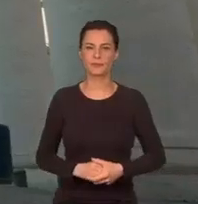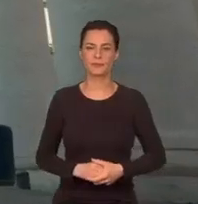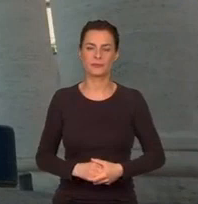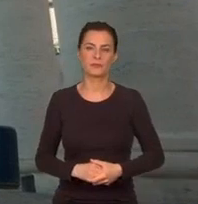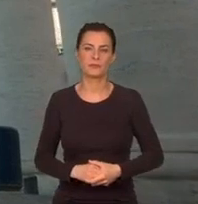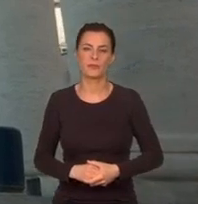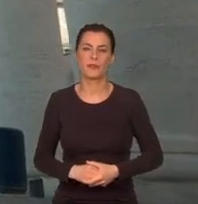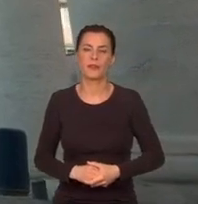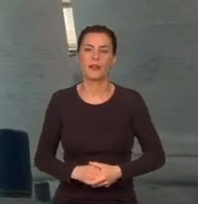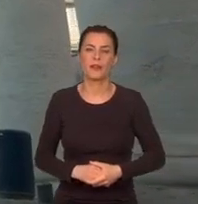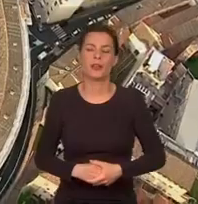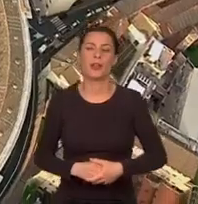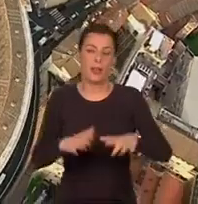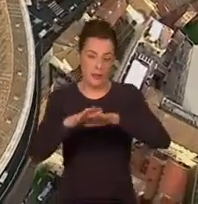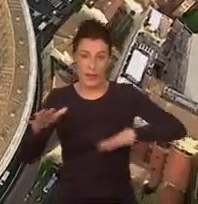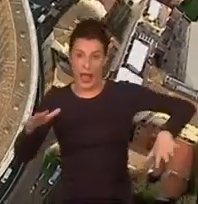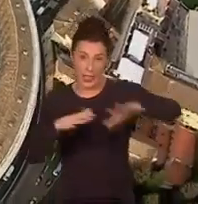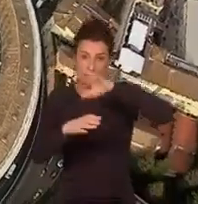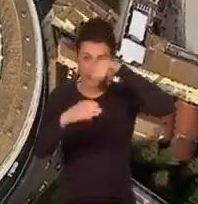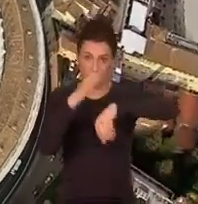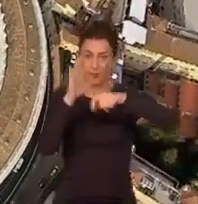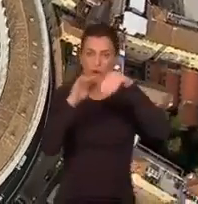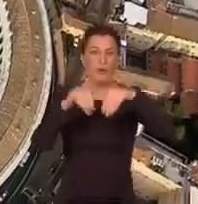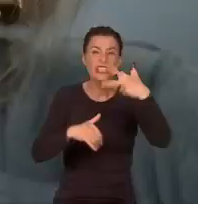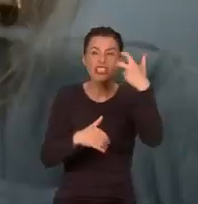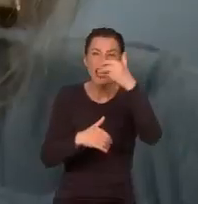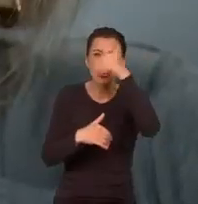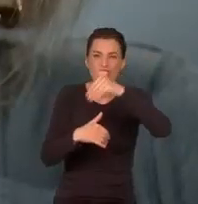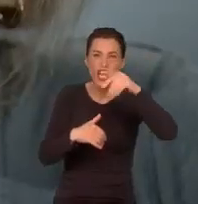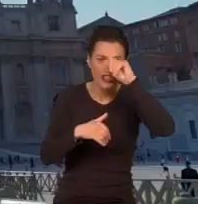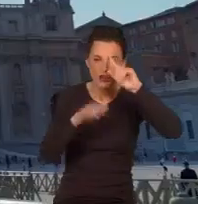Na placu zmieści się około 300 tysięcy ludzi.